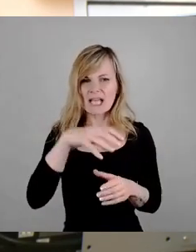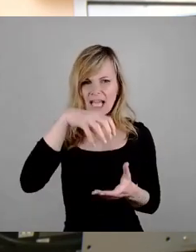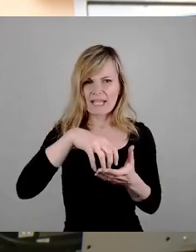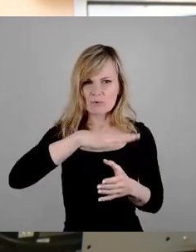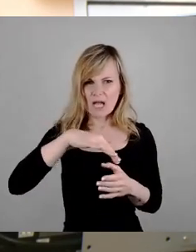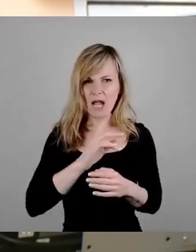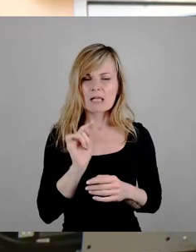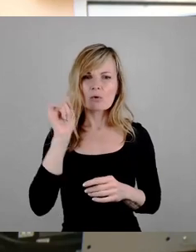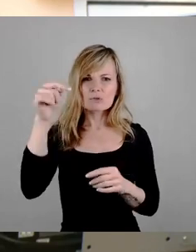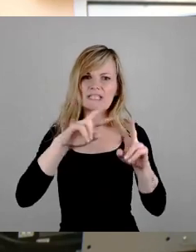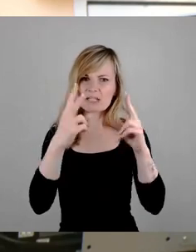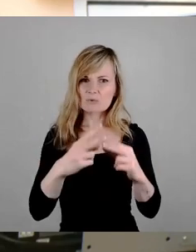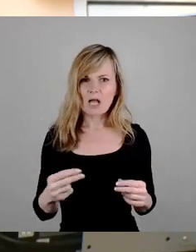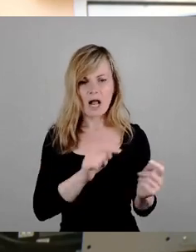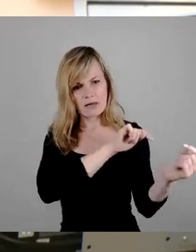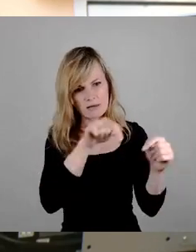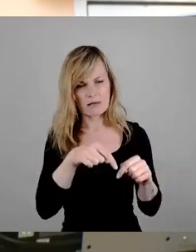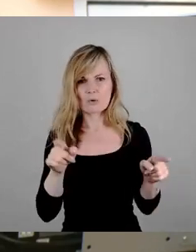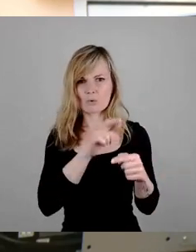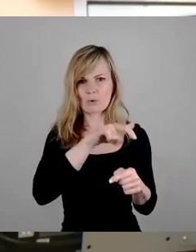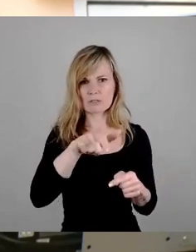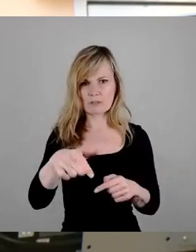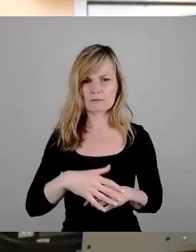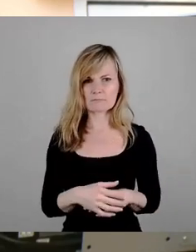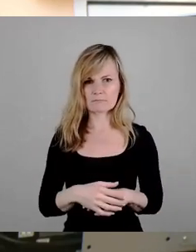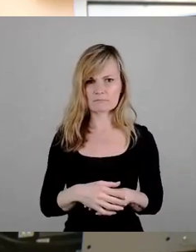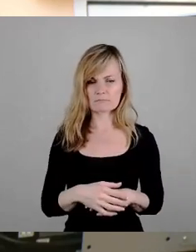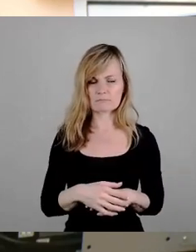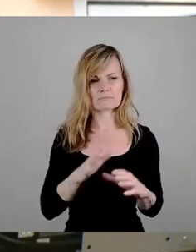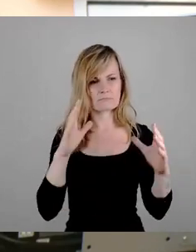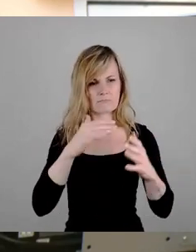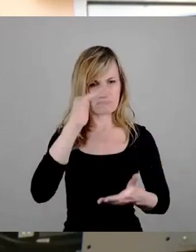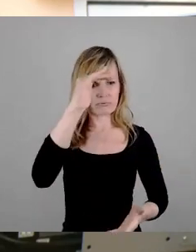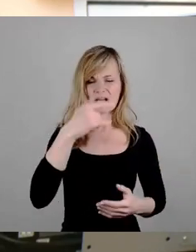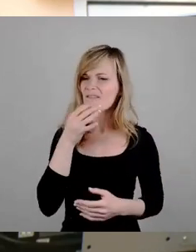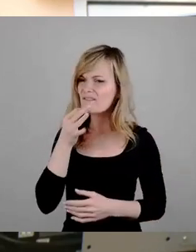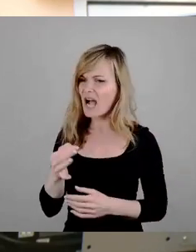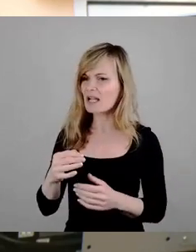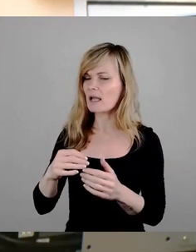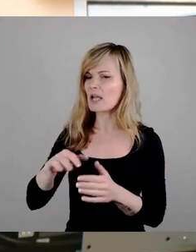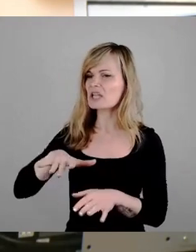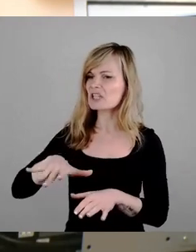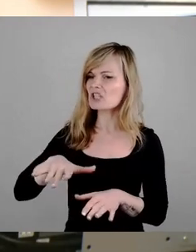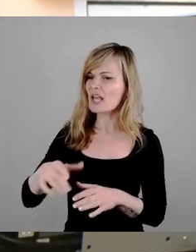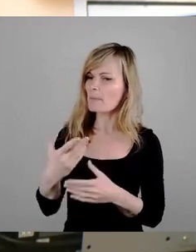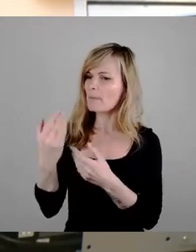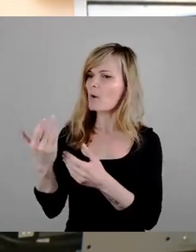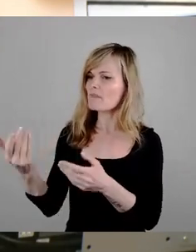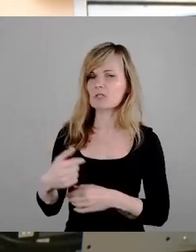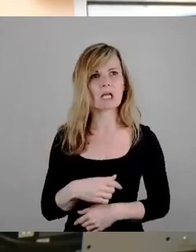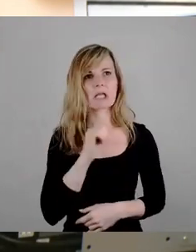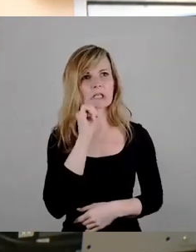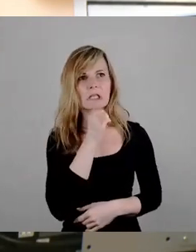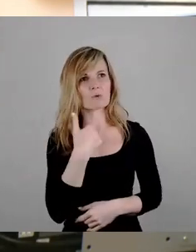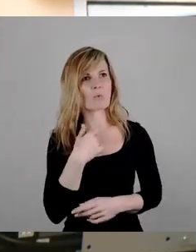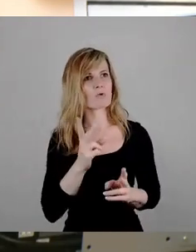DJs frage, was habt denn ihr hier bekommen, könnt ihr davon das restliche Jahr leben, dann sagen die, nee, sie haben auch nur die üblichen paar hundert